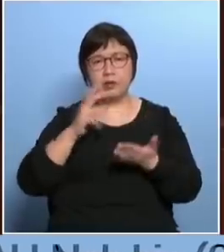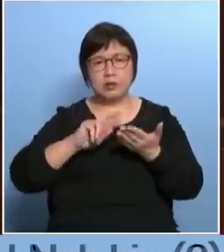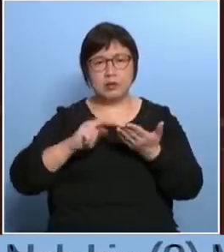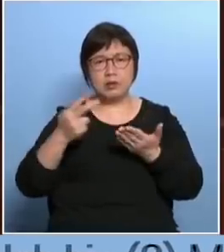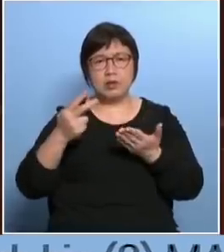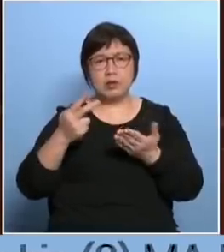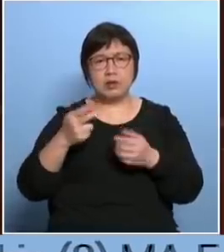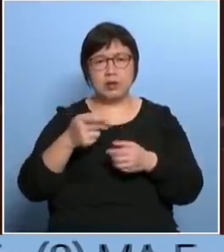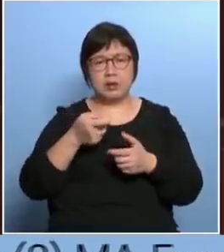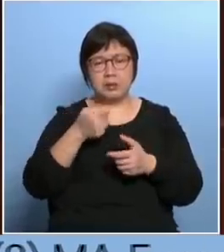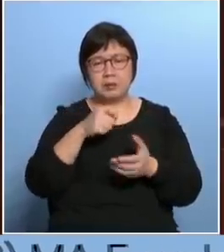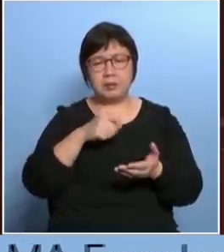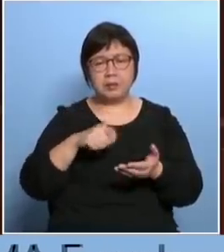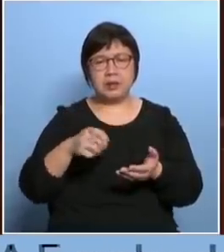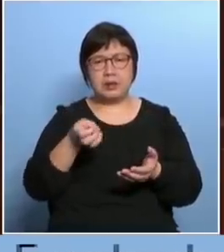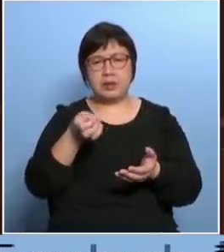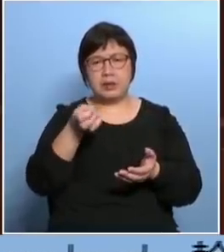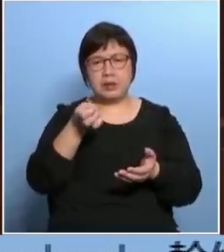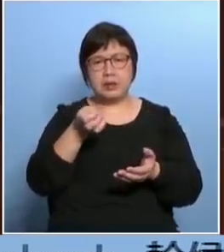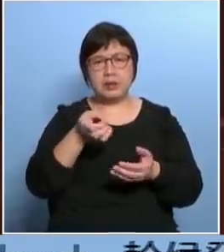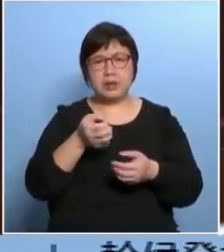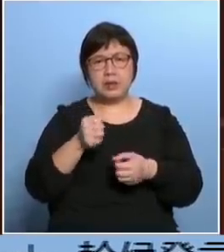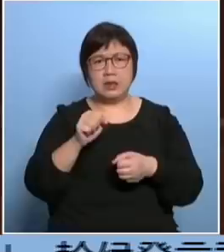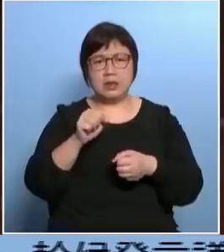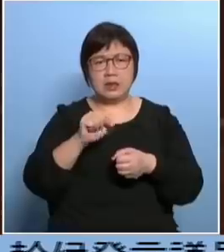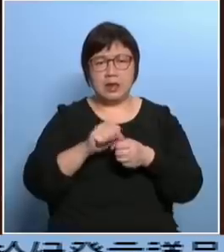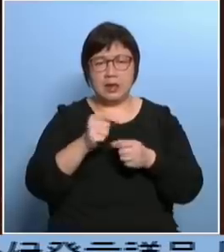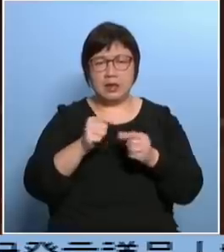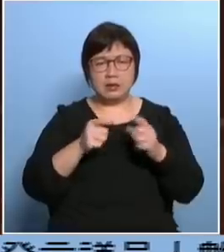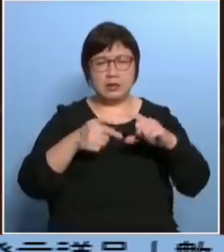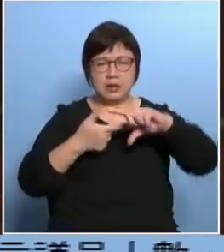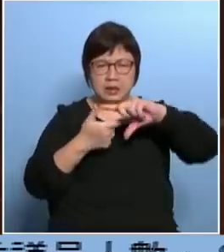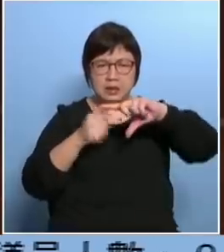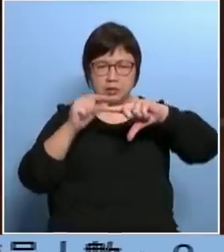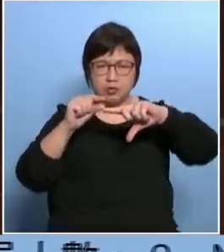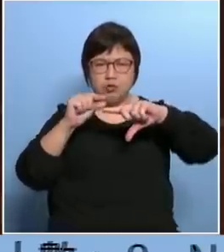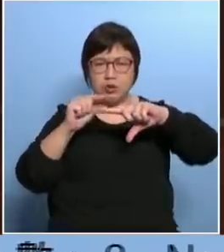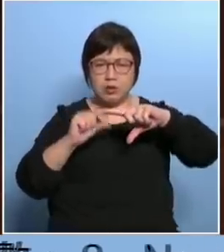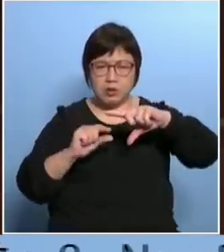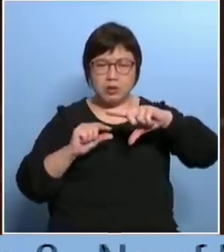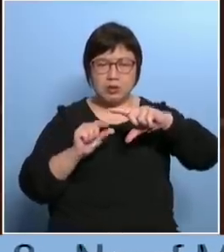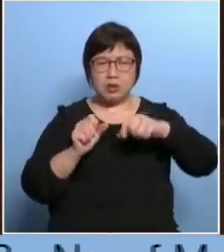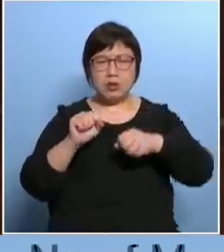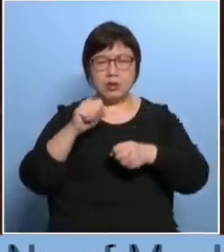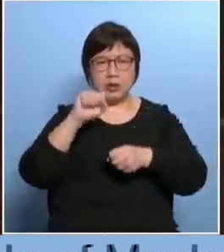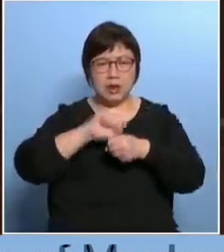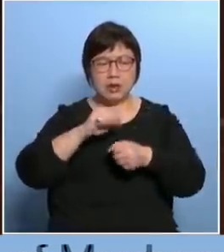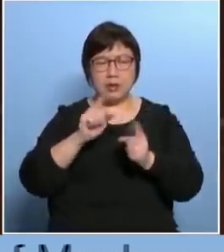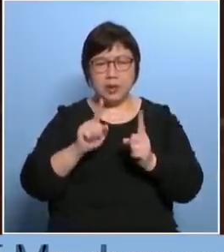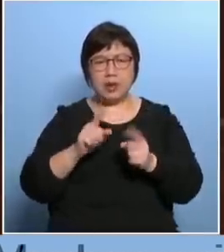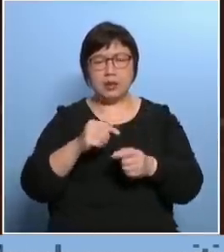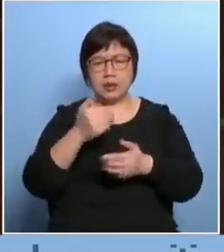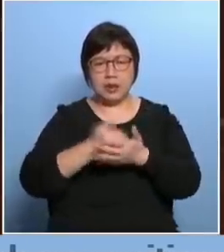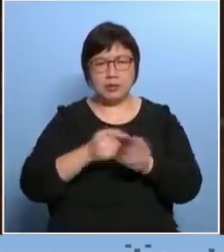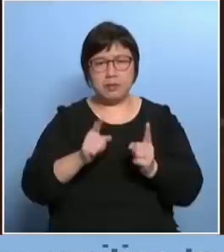只是小眉小眼做一些加1cm少1cm多几百元少几百元那些东西如果我们能